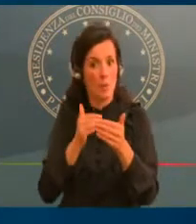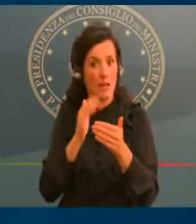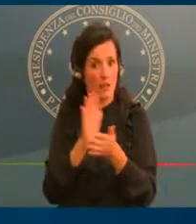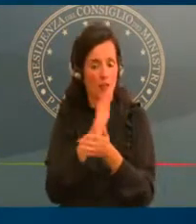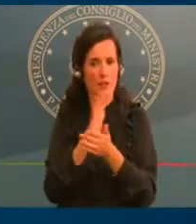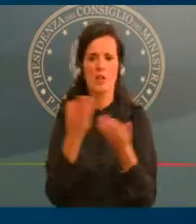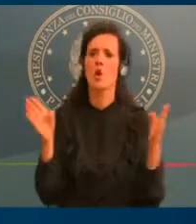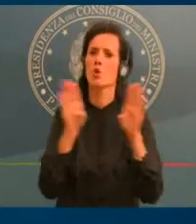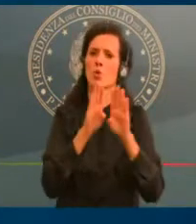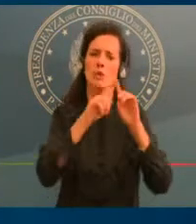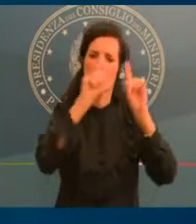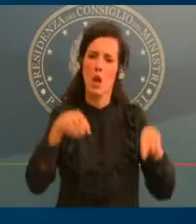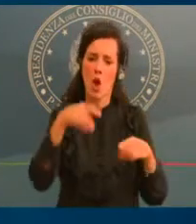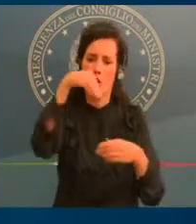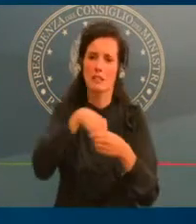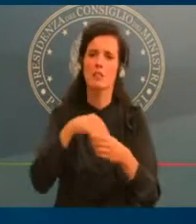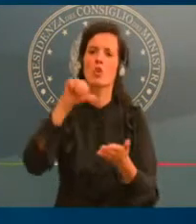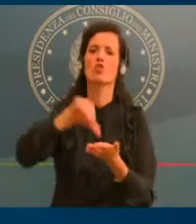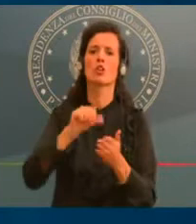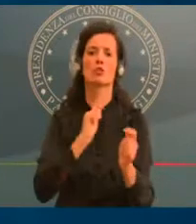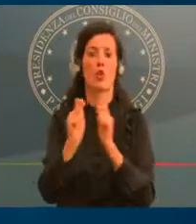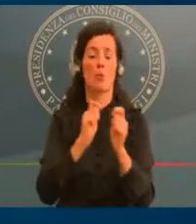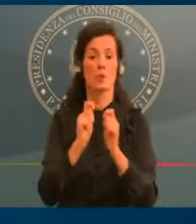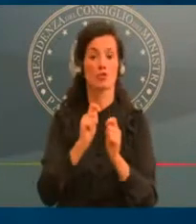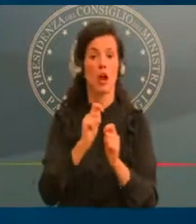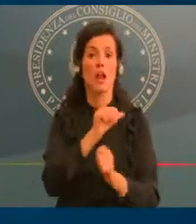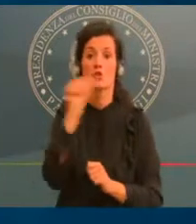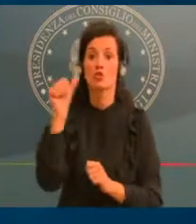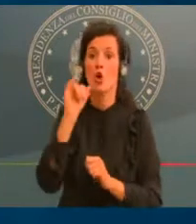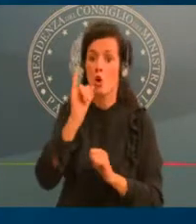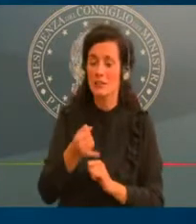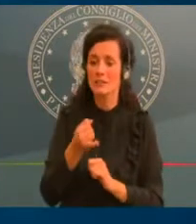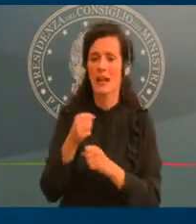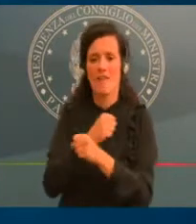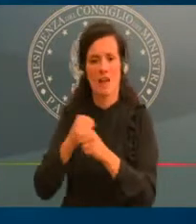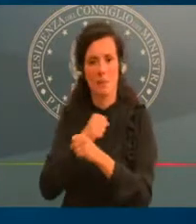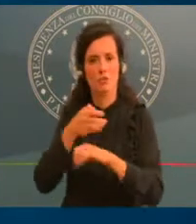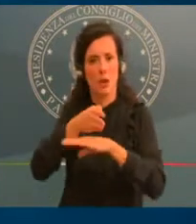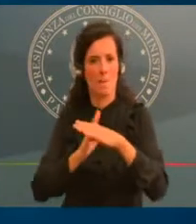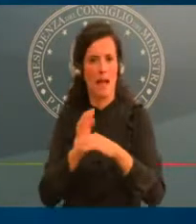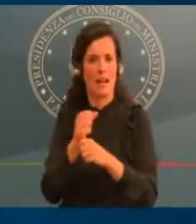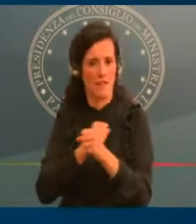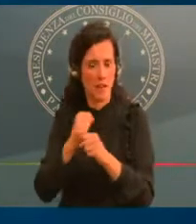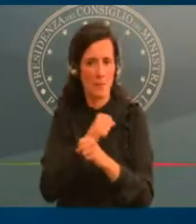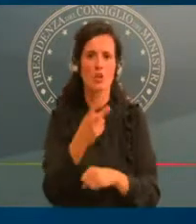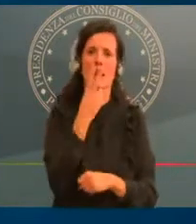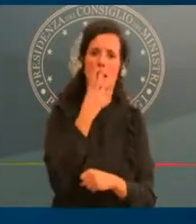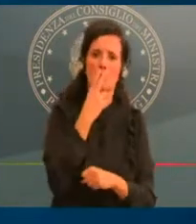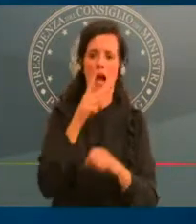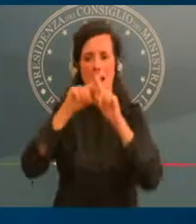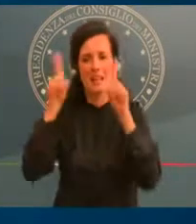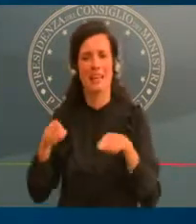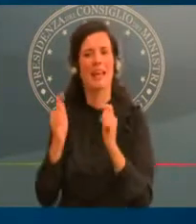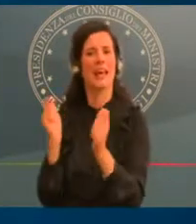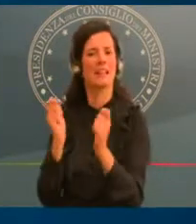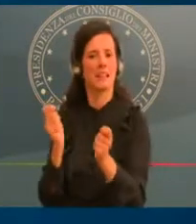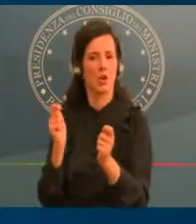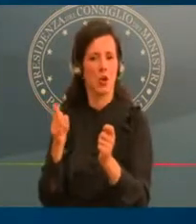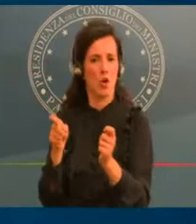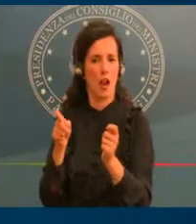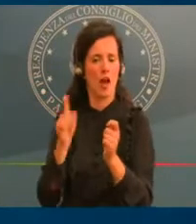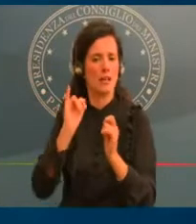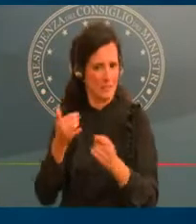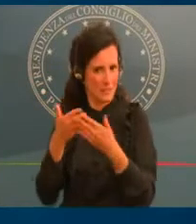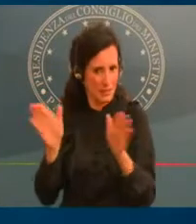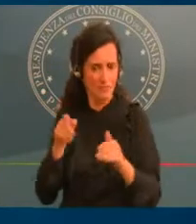tabacchi ed edicole. Chiudono musei, chiudono mostre. Per quanto riguarda la scuola, si passa alla